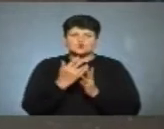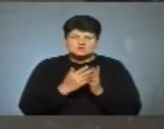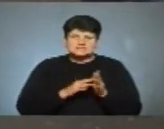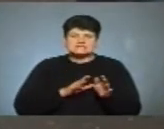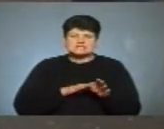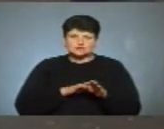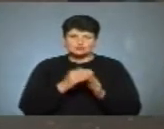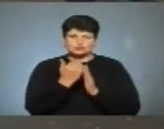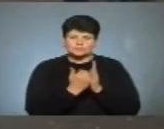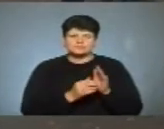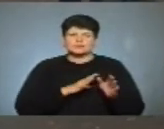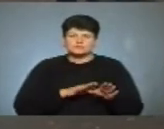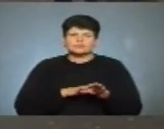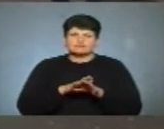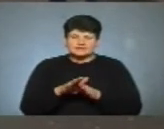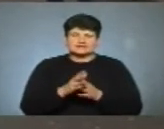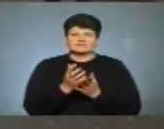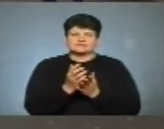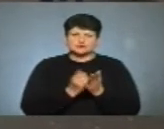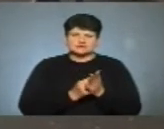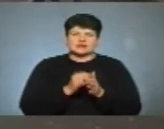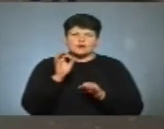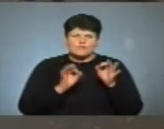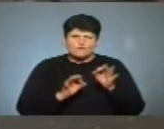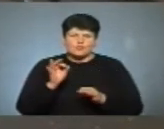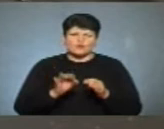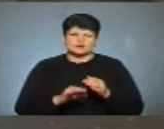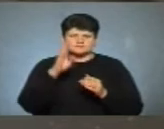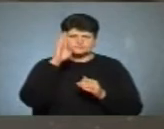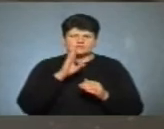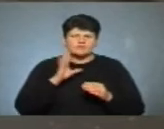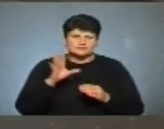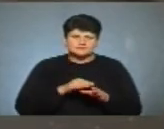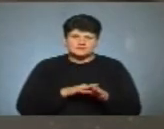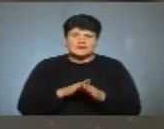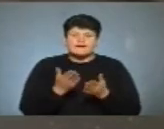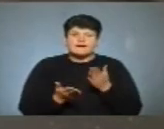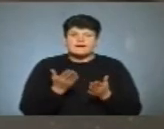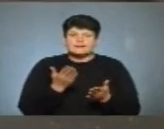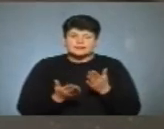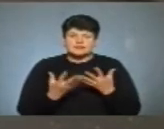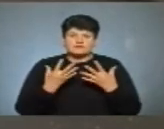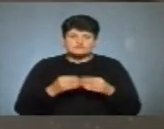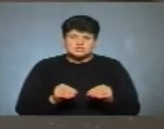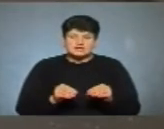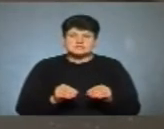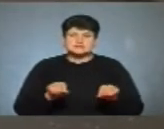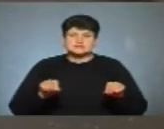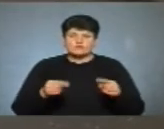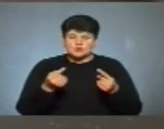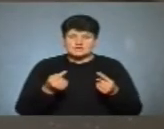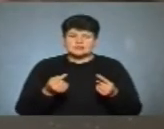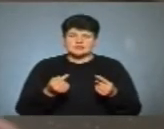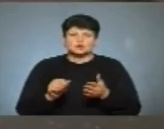партією висування кандидатів і дотримання гендерна квота, і дотримано послідовність. Але при створенні самого